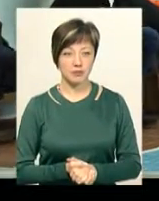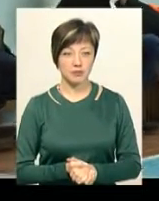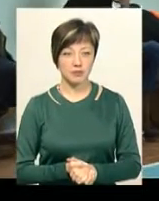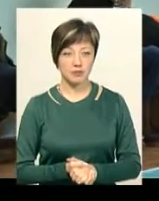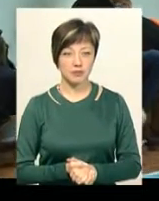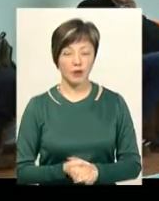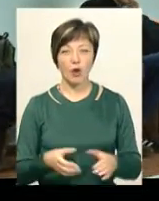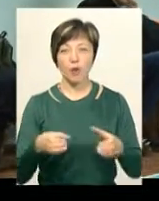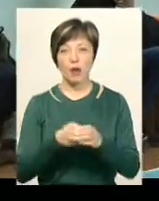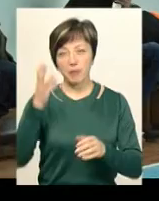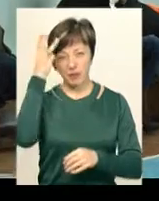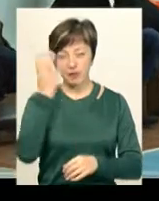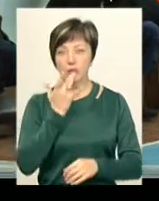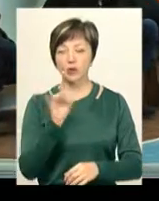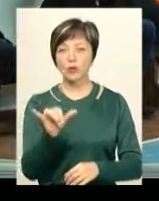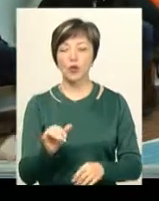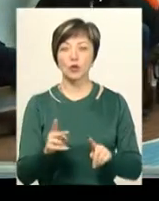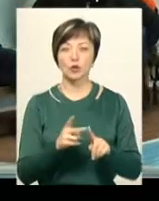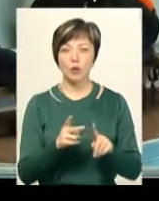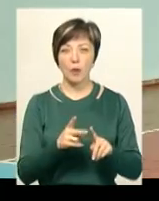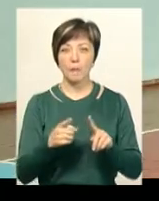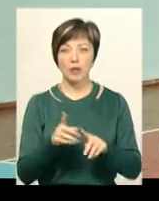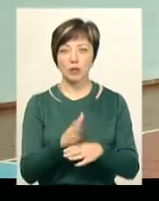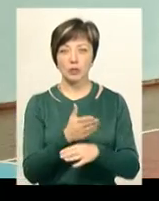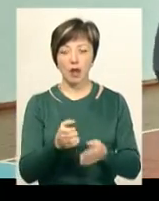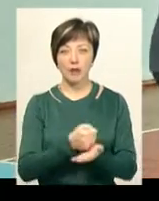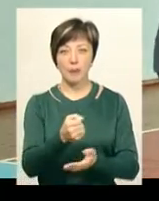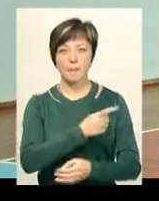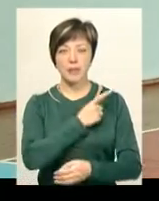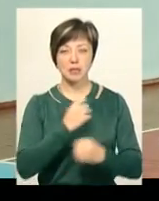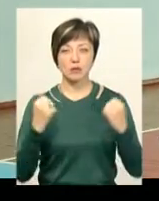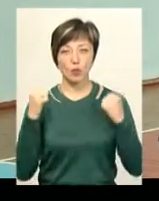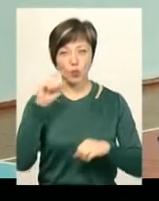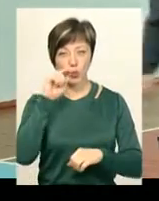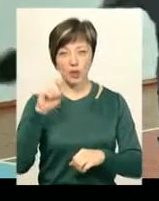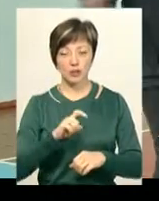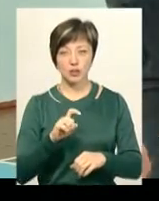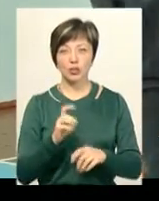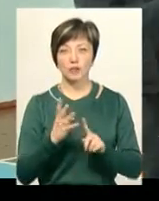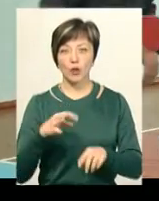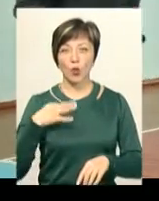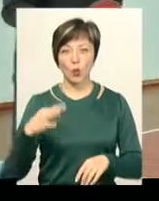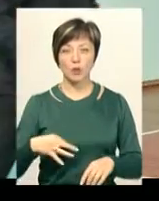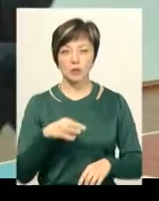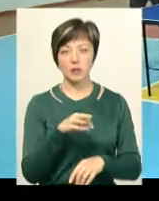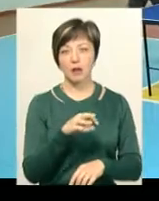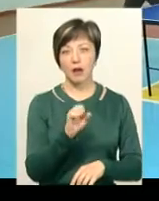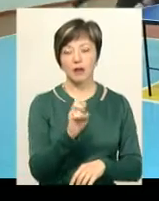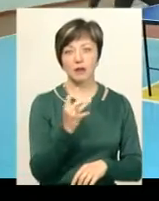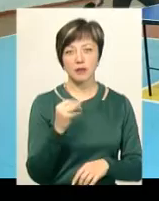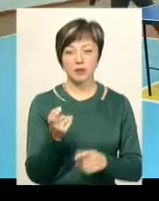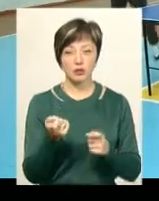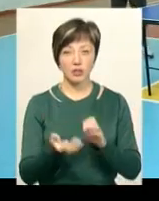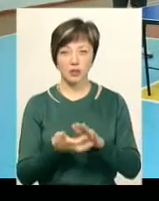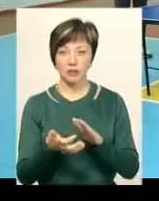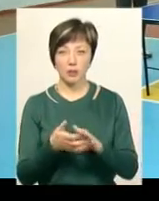У команді Хмельницького національного – другий, першорозрядники і кандидати в майстри спорту України. Четвертокурсник Андрій Мосьонс каже, йому трішки